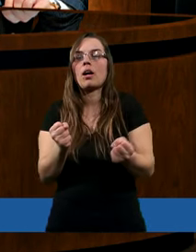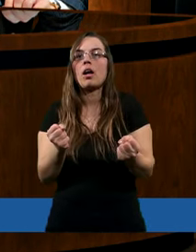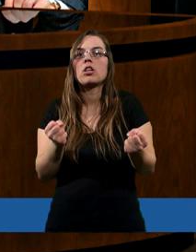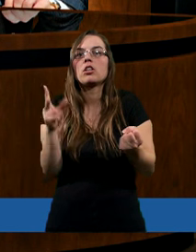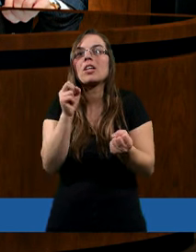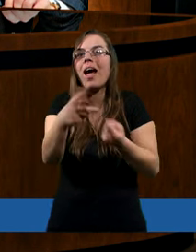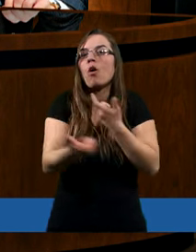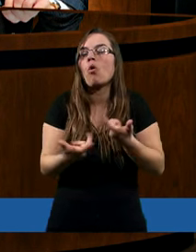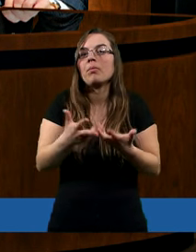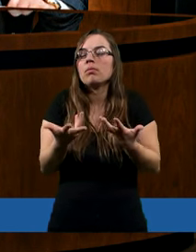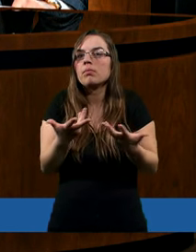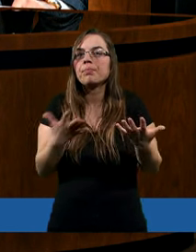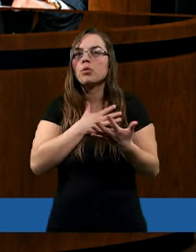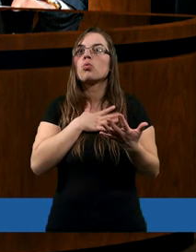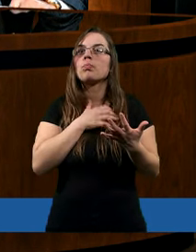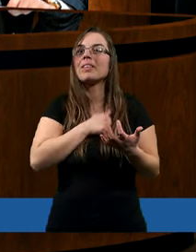działalność